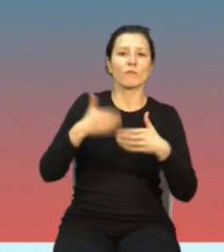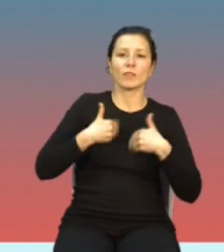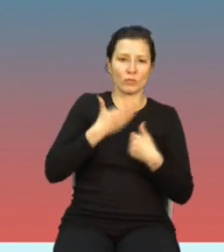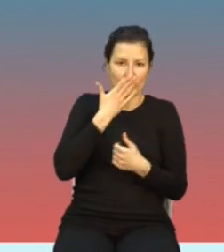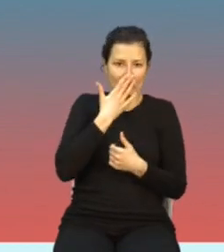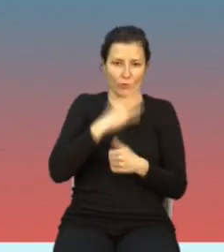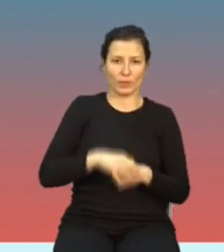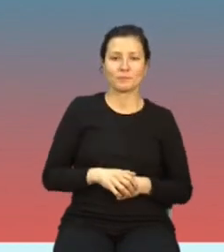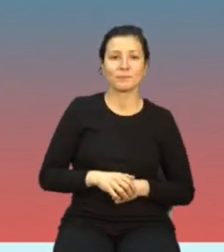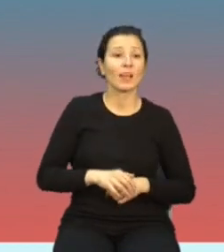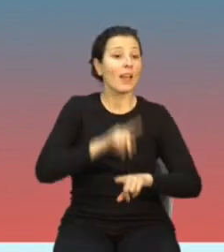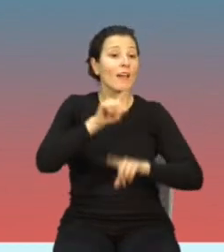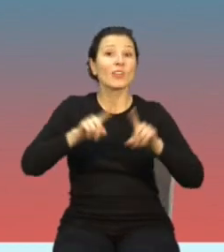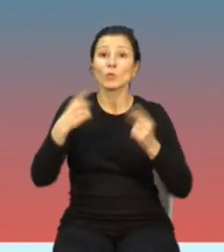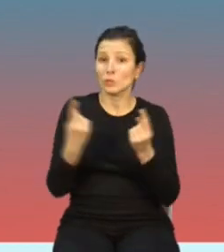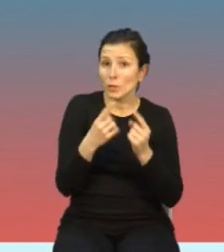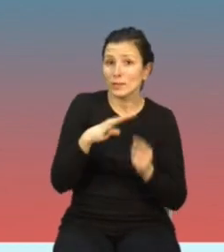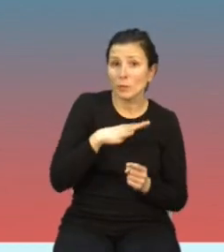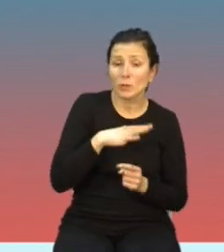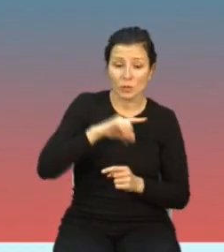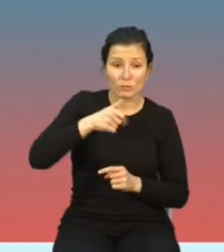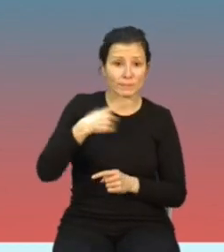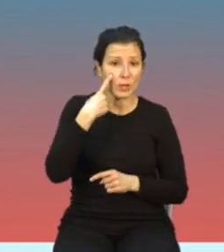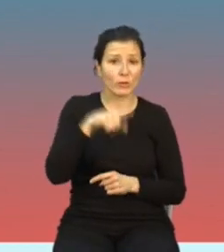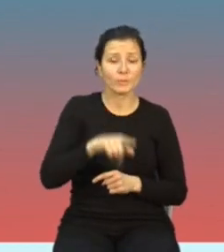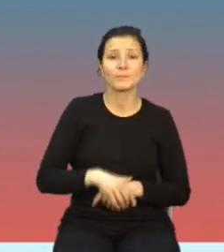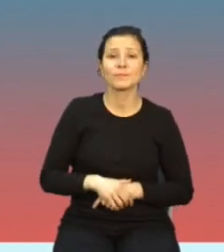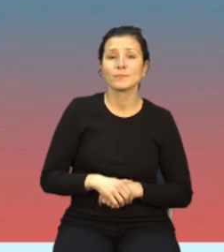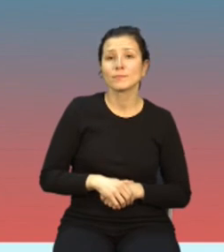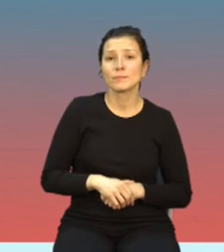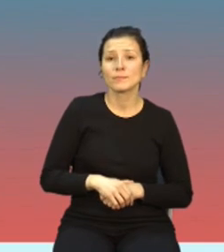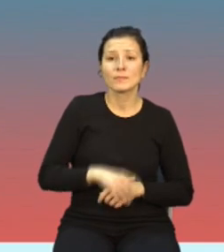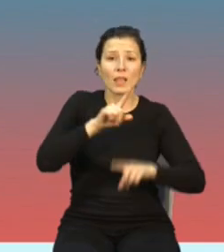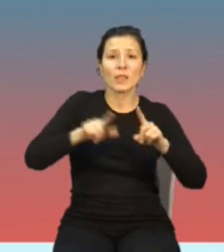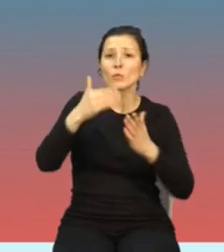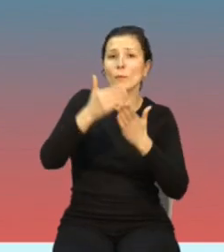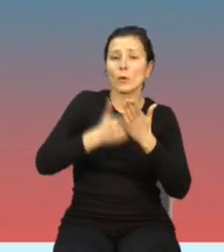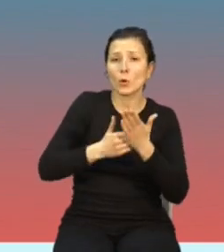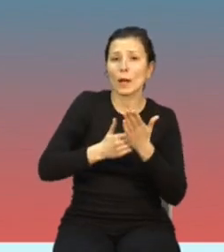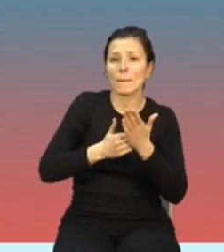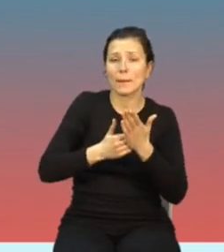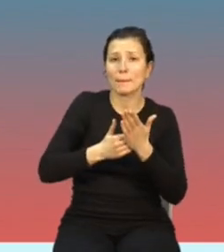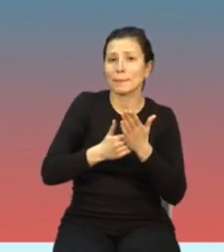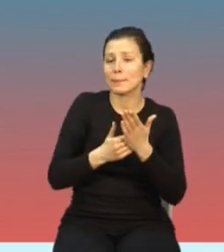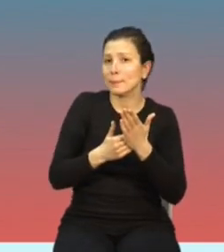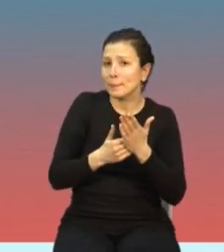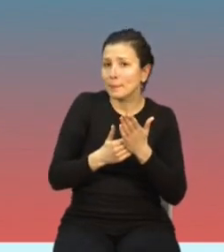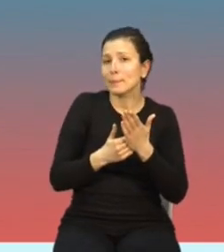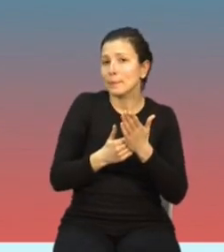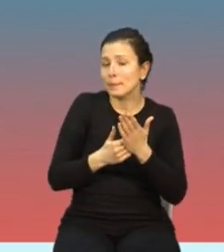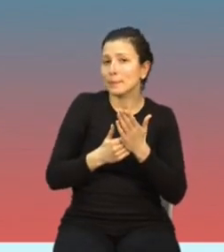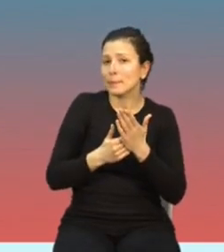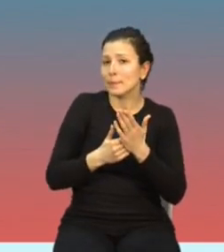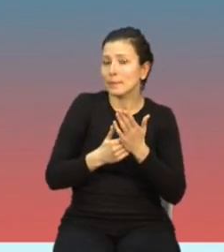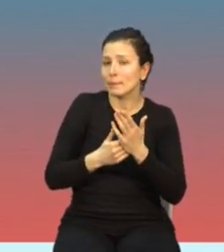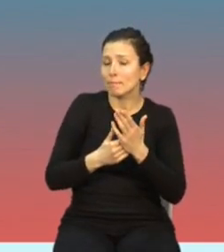odnotowaliśmy, że w niektórych programach, które teoretycznie